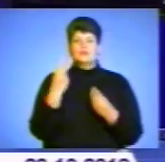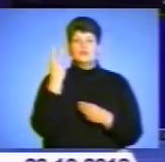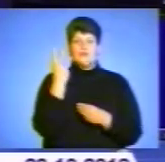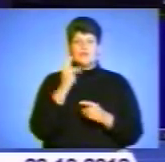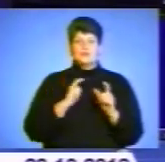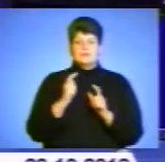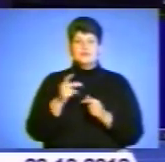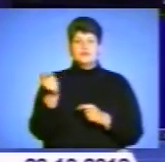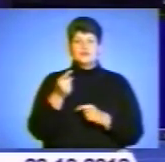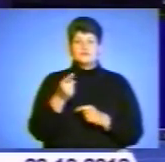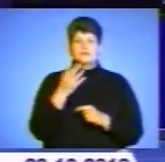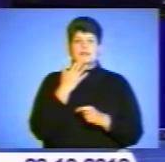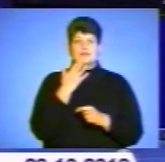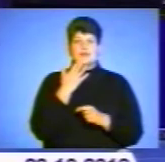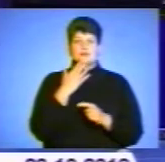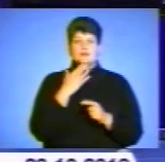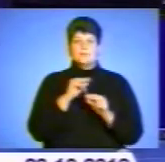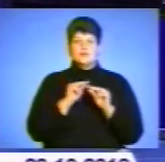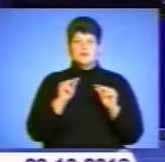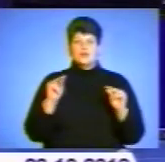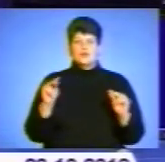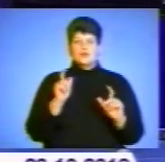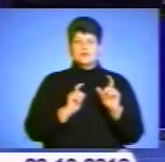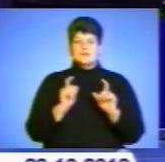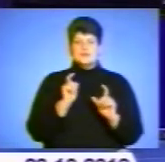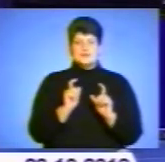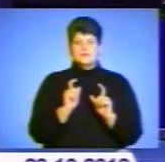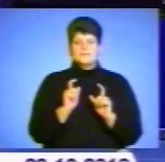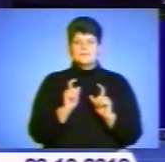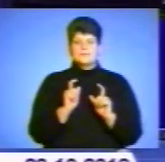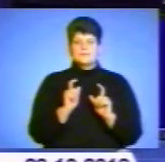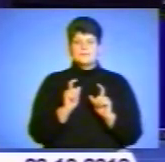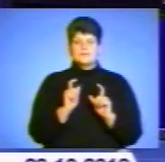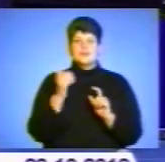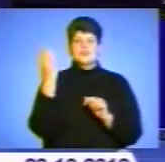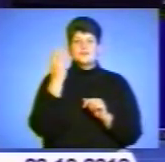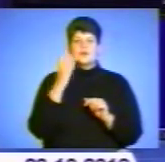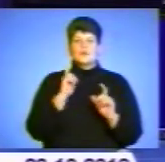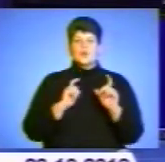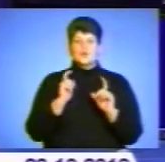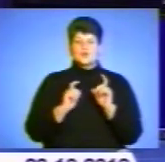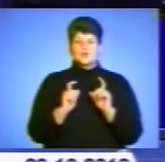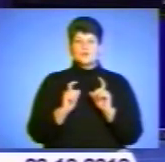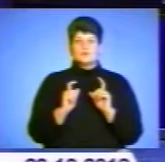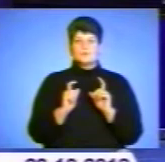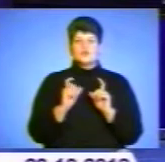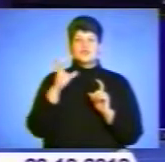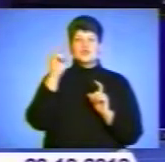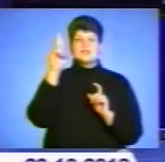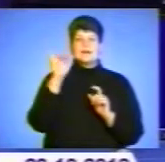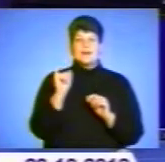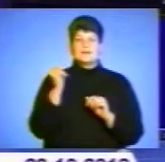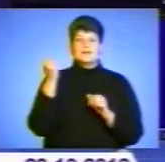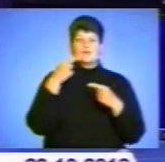Тернопільського національного педагогічного університету імені Володимира Гнатюка, четвертокурснику Тернопільського інституту соціальних та